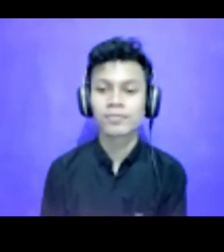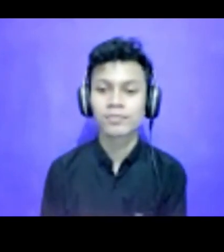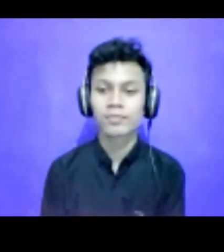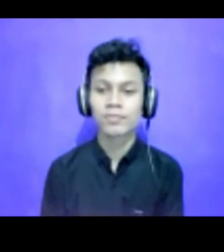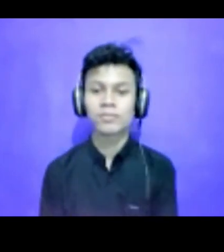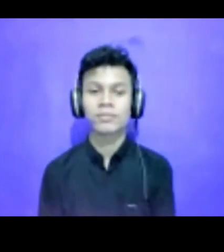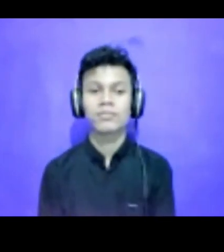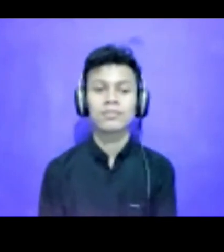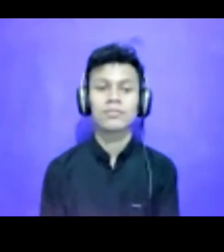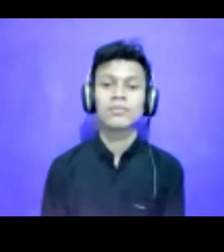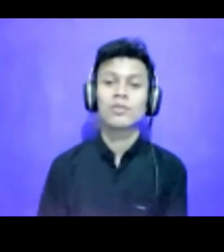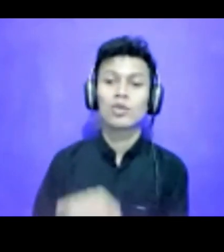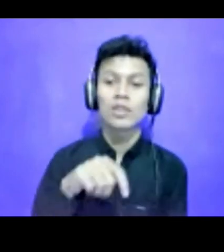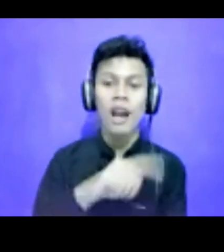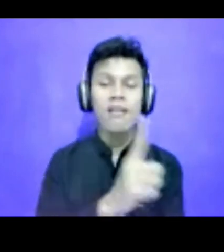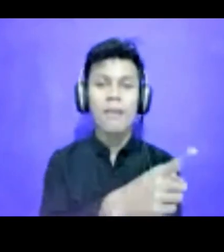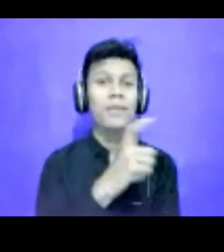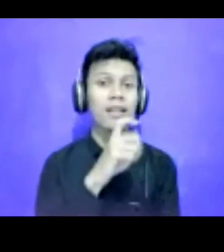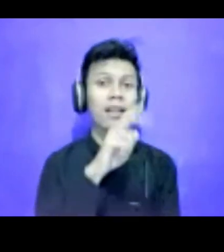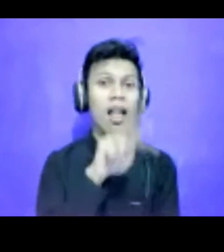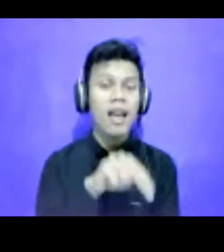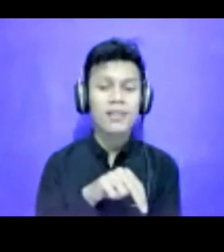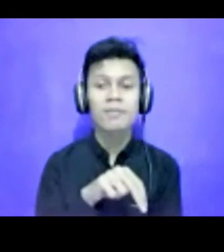Ini tadi ada pertanyaan juga,